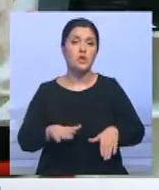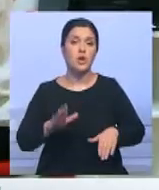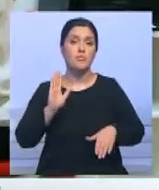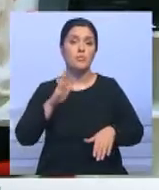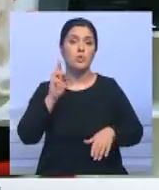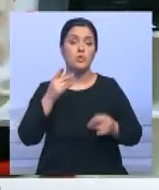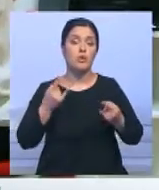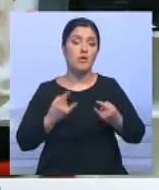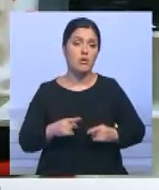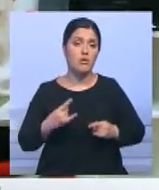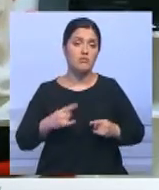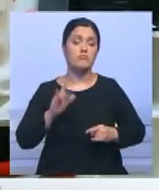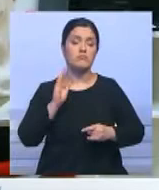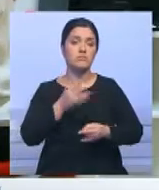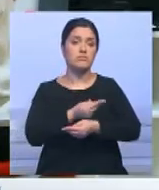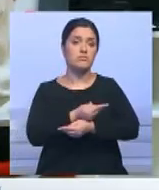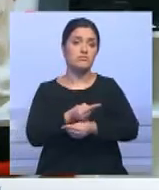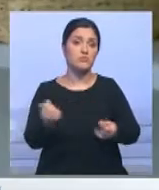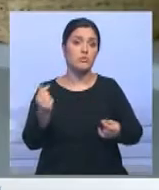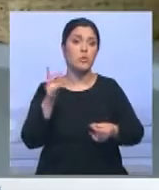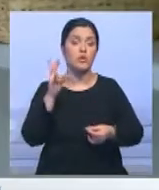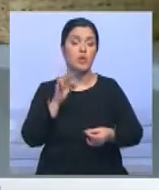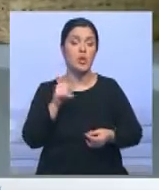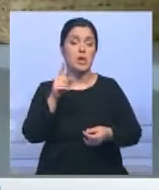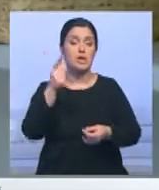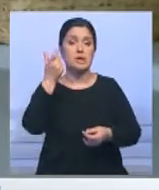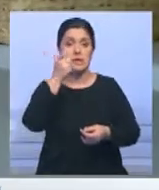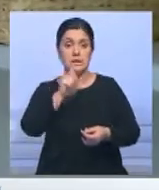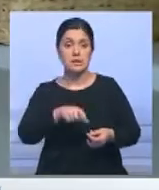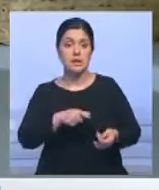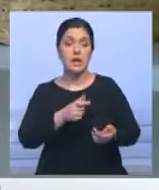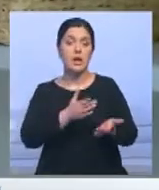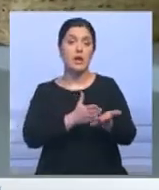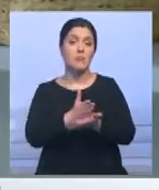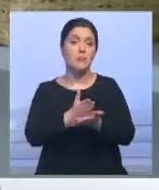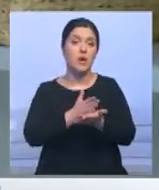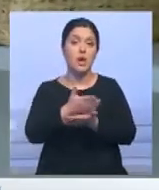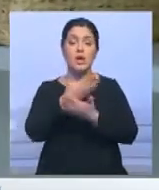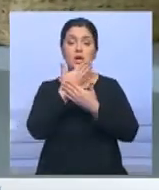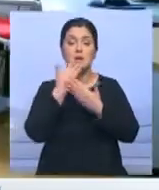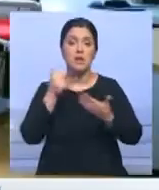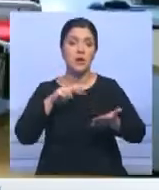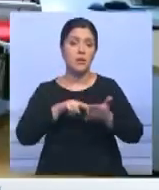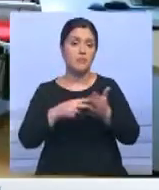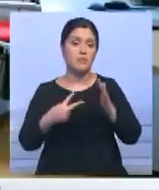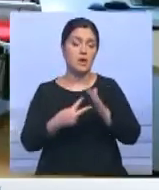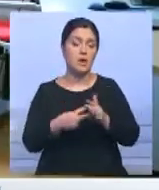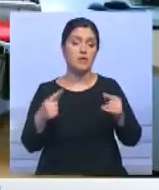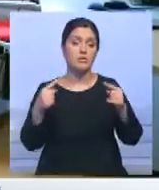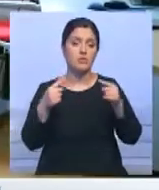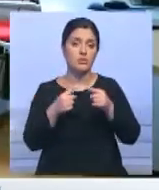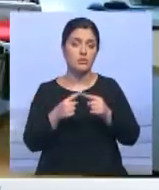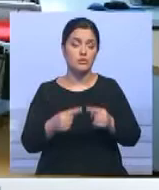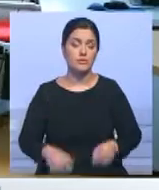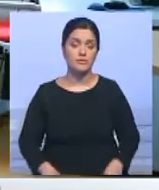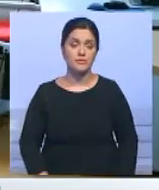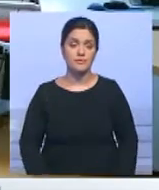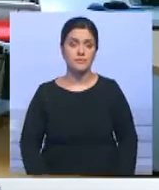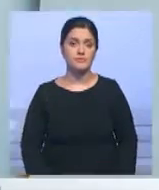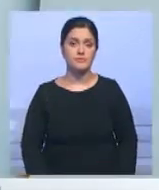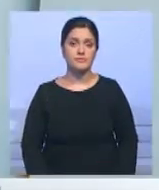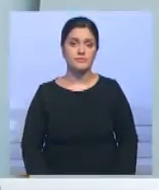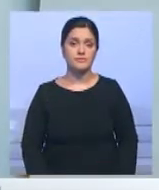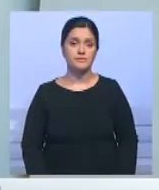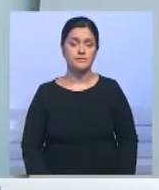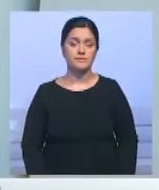материнства. Но ни у одного из итальянских политиков нет для страны долгосрочной стратегии, отмечает профессор Эмильяно де Блазио.